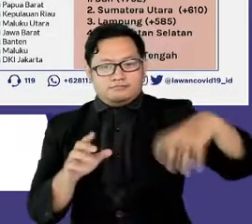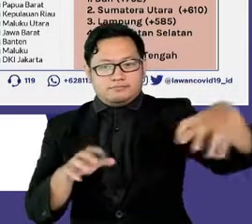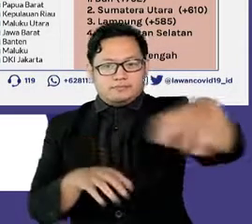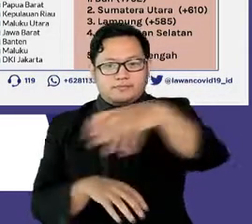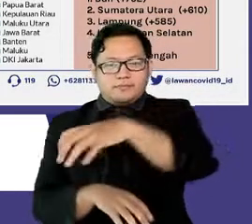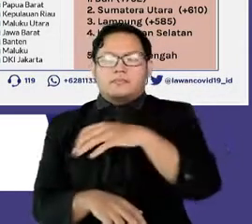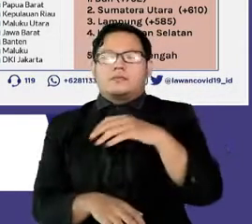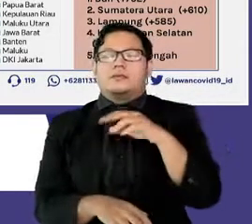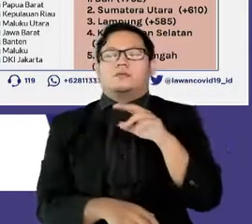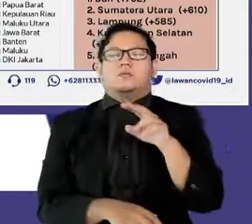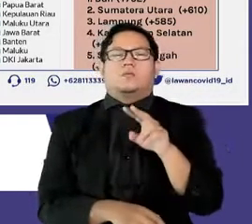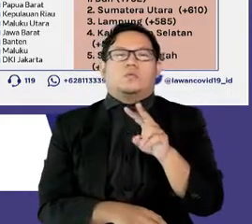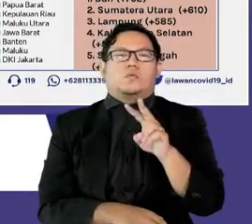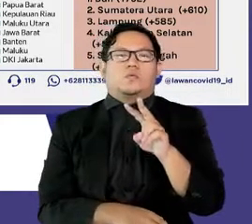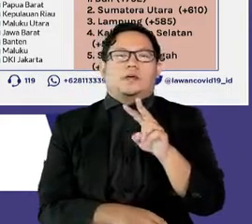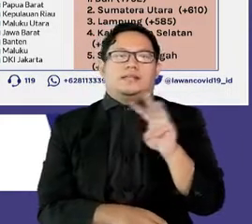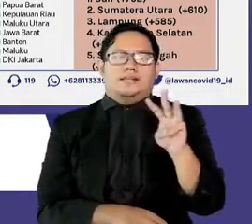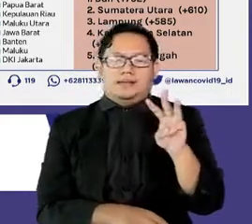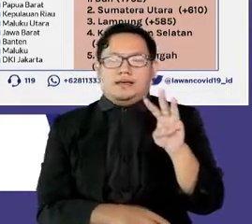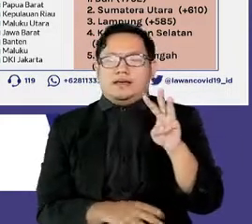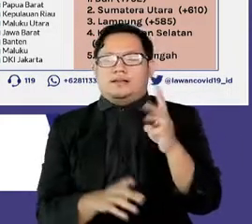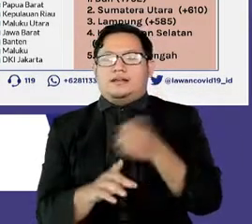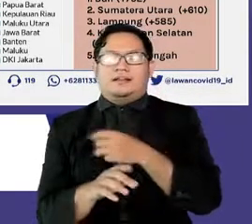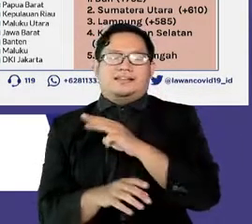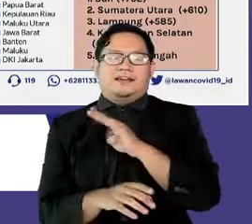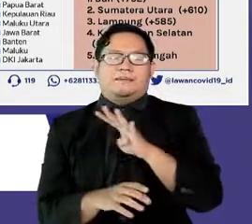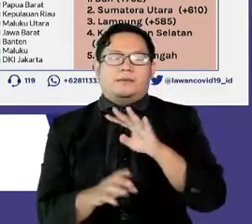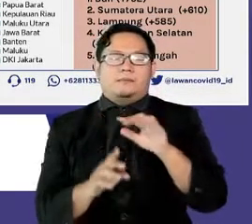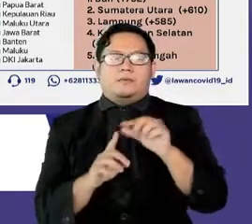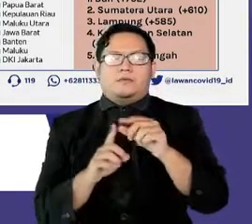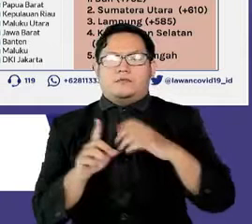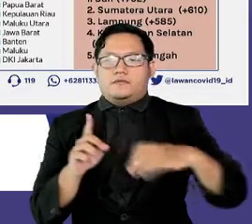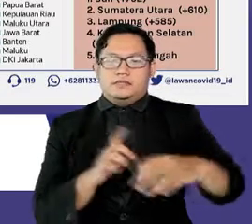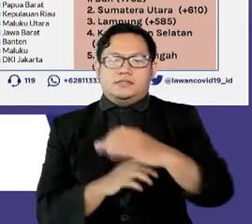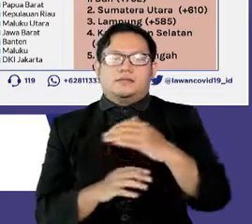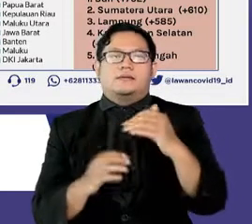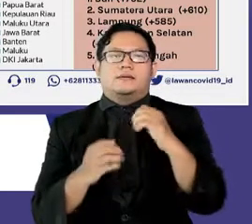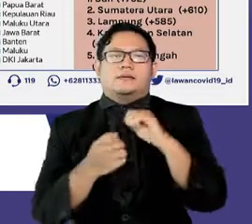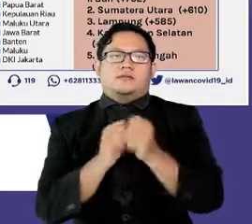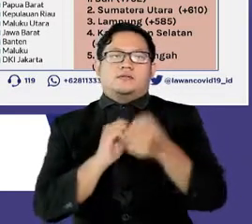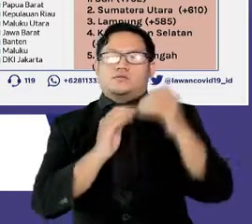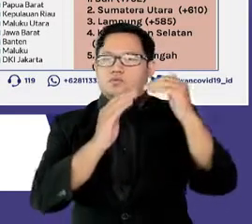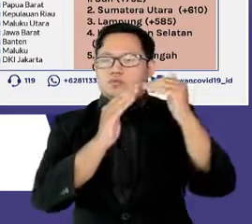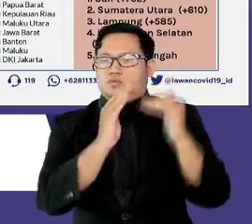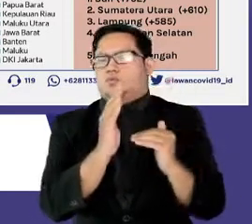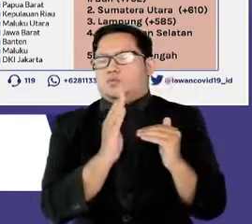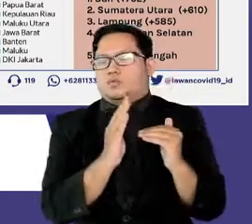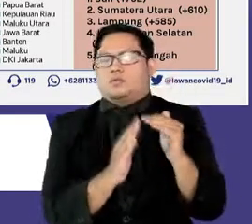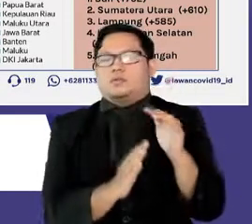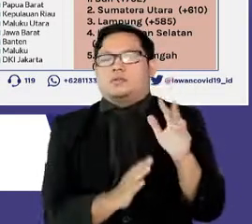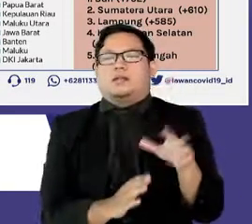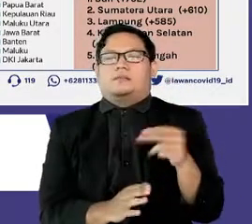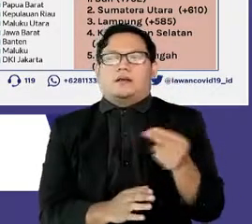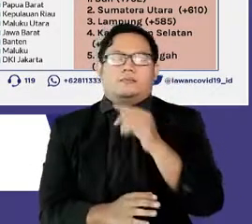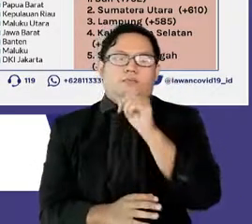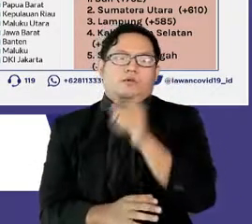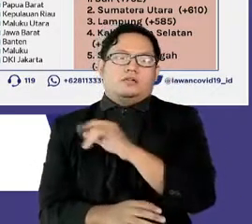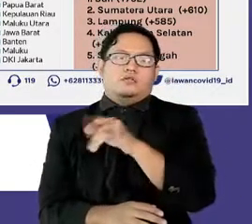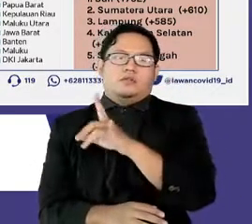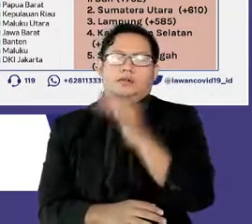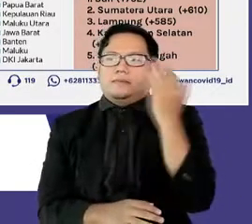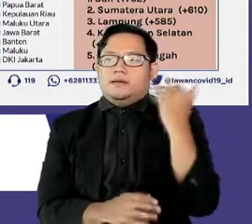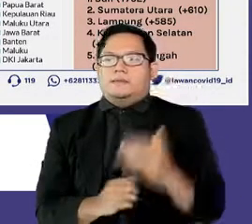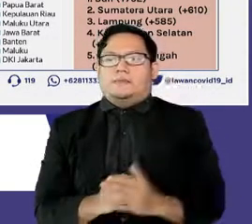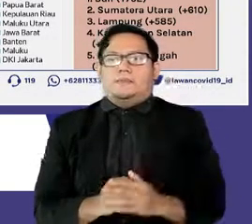dari 34 provinsi telah menunjukkan penurunan kasus dibandingkan bulan Juli lalu. Yang perlu menjadi